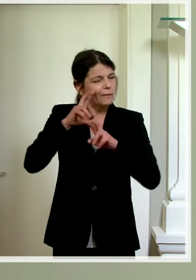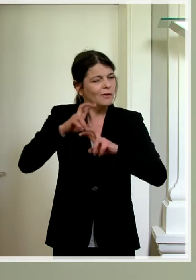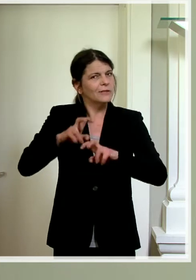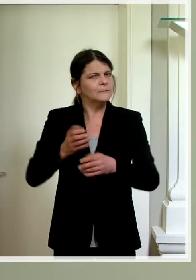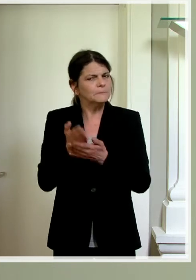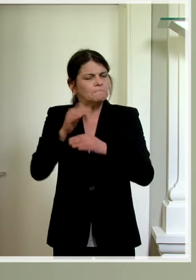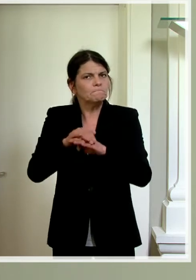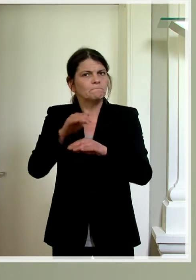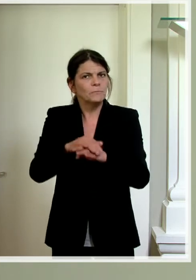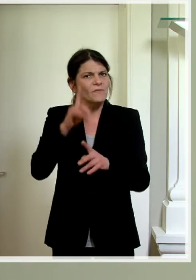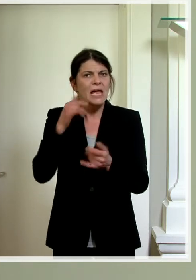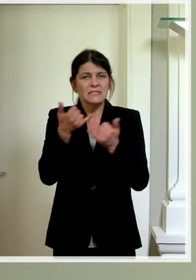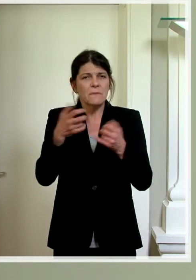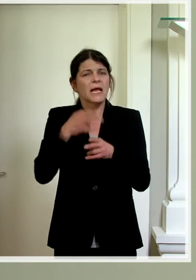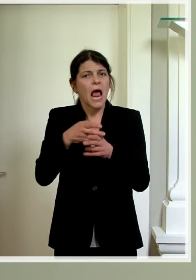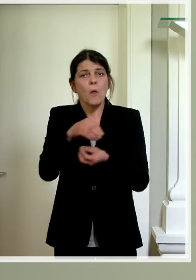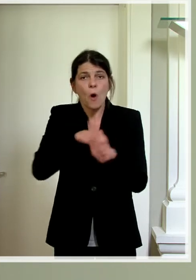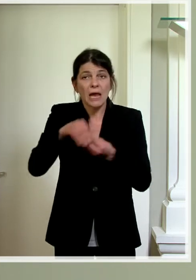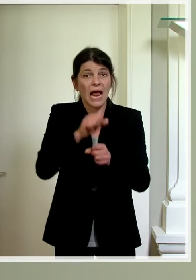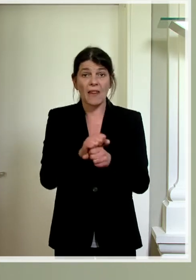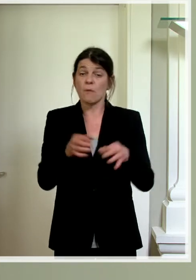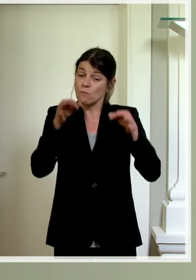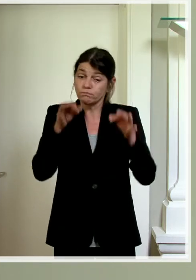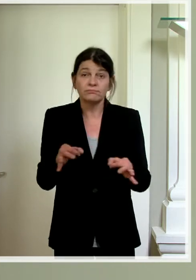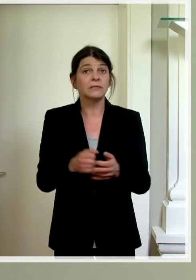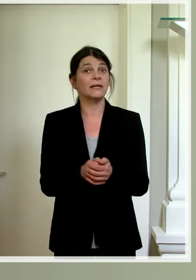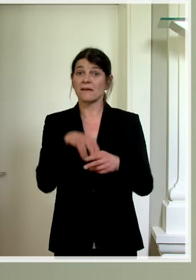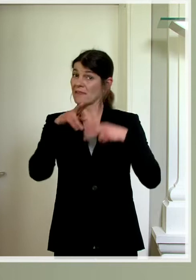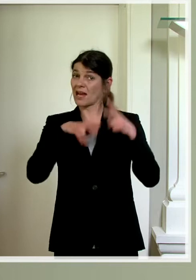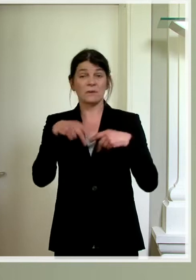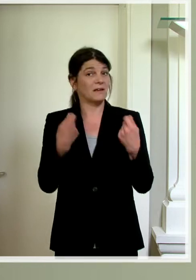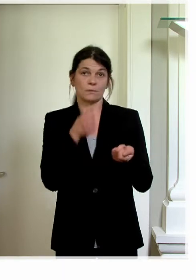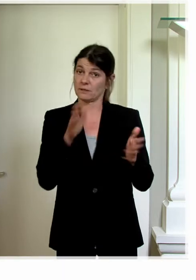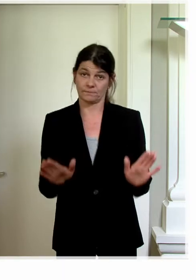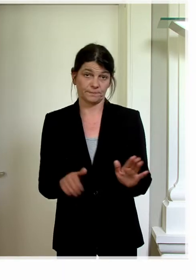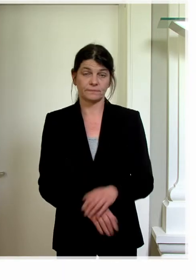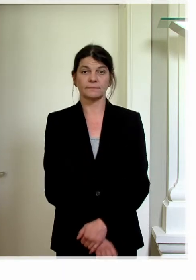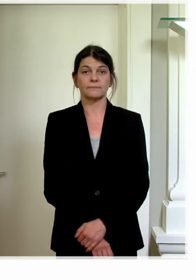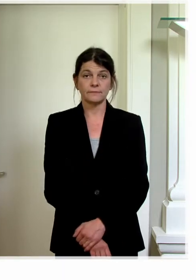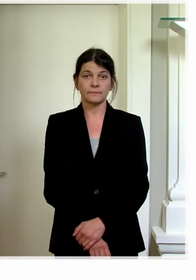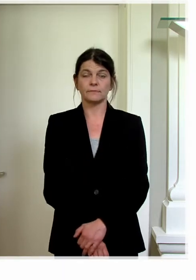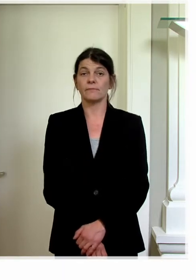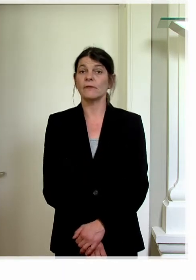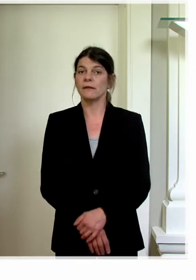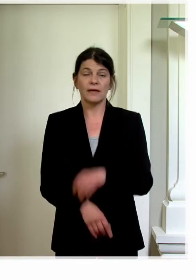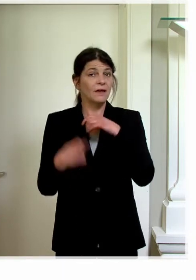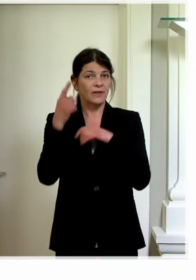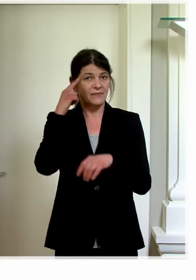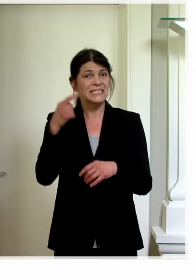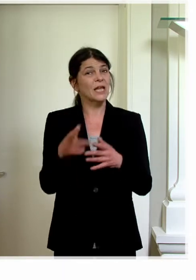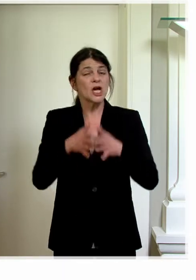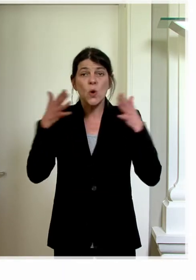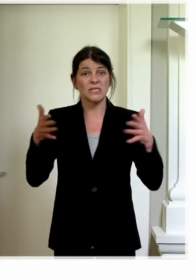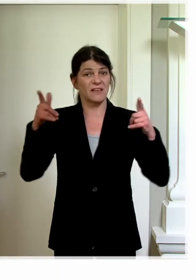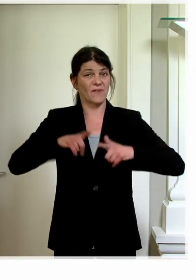besser umzugehen mit dieser Krankheit, aber es gibt noch keine spezifische Therapie. Wir wissen, dass grössere